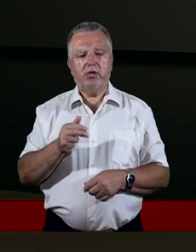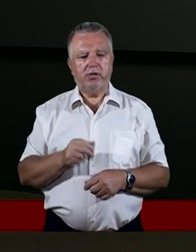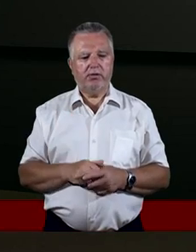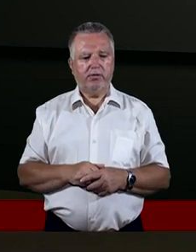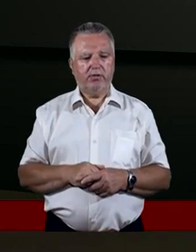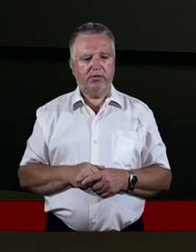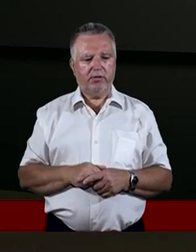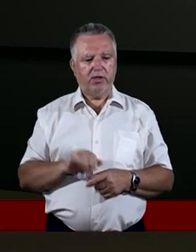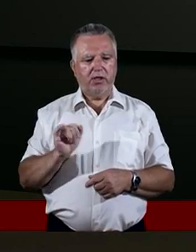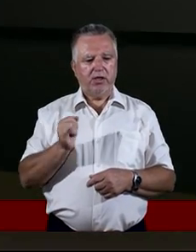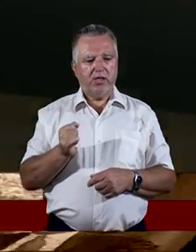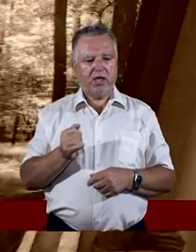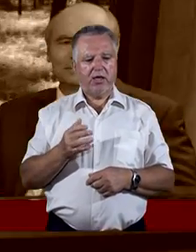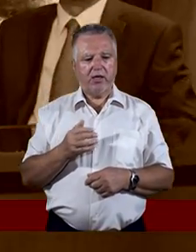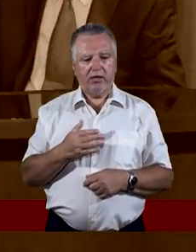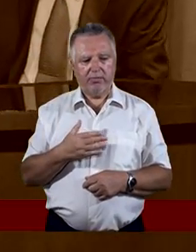czekać. Zapraszam.